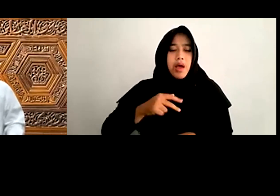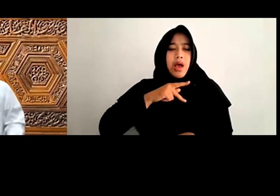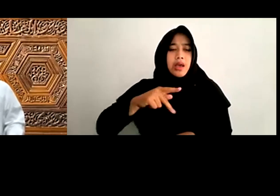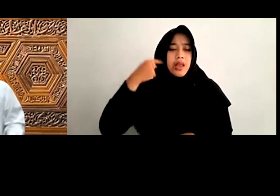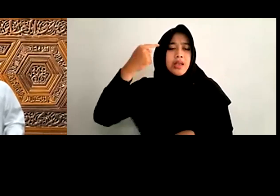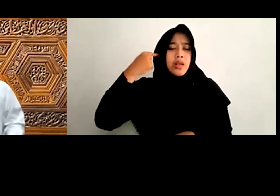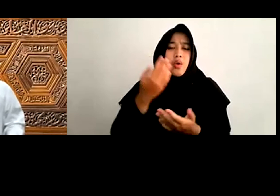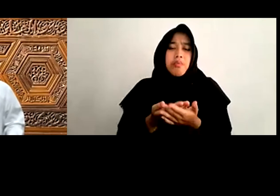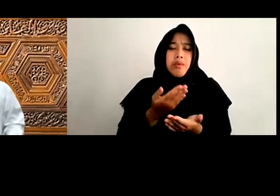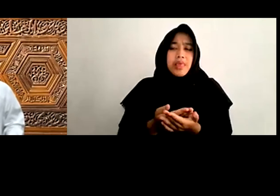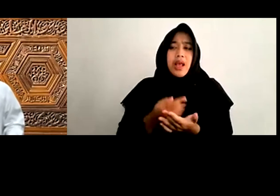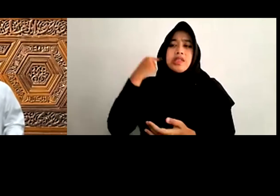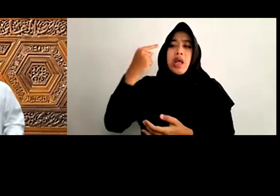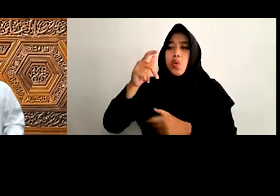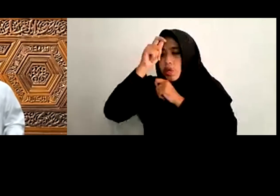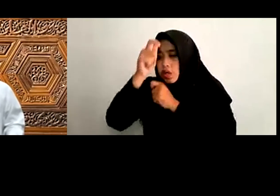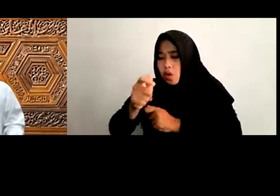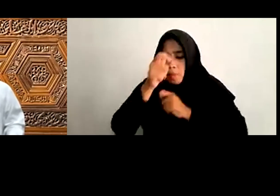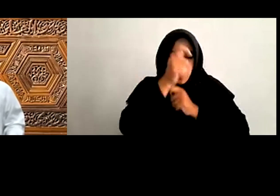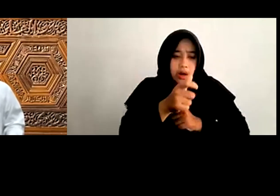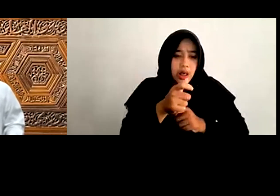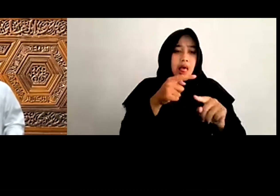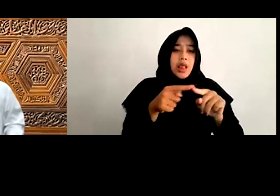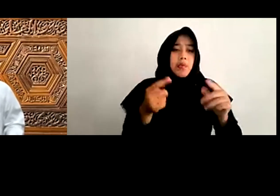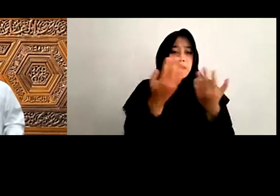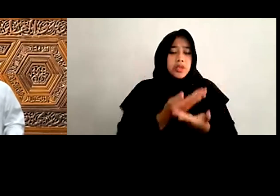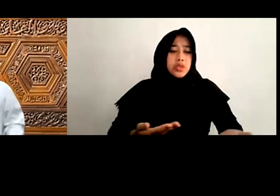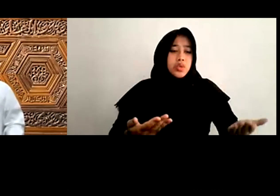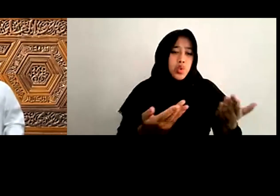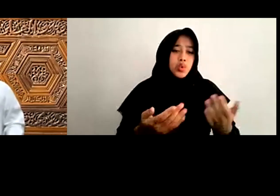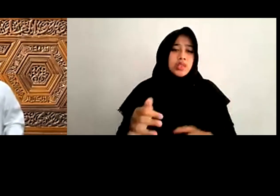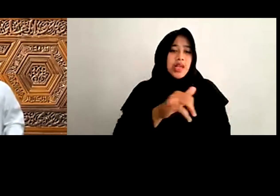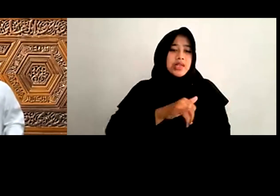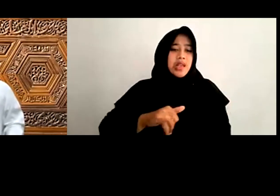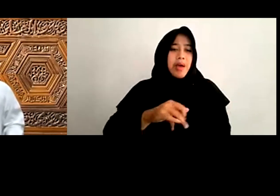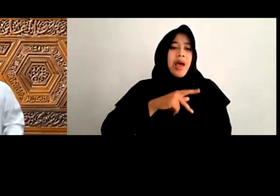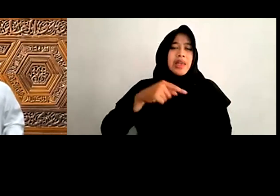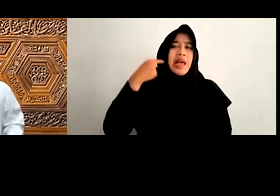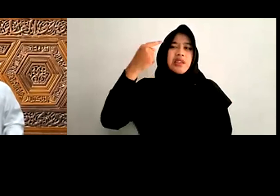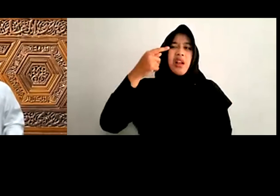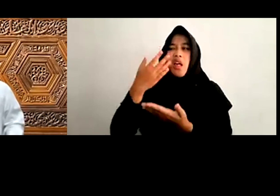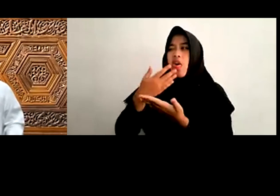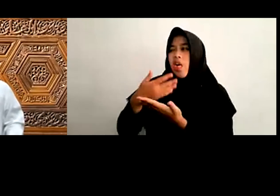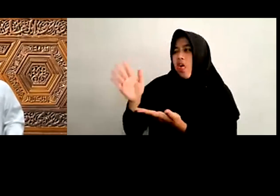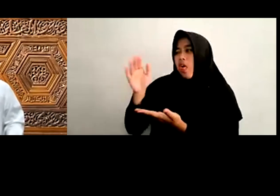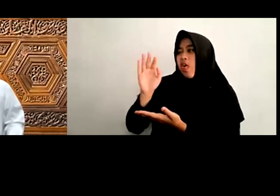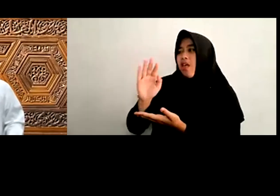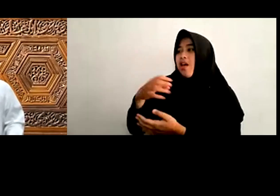Namun Di saat Yang sama Kita Seringkali Mengabaikan Hak-hak Mereka